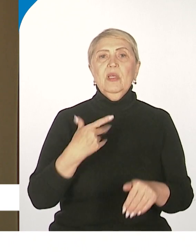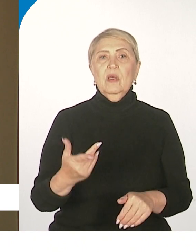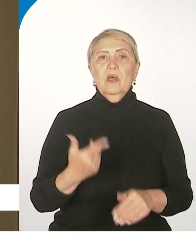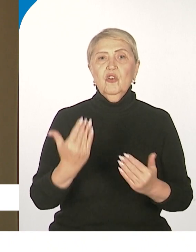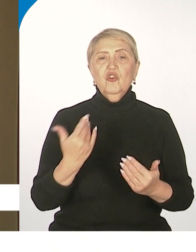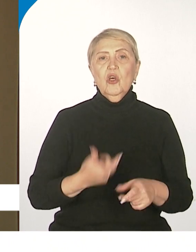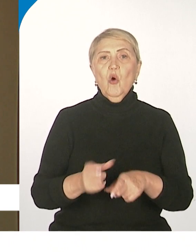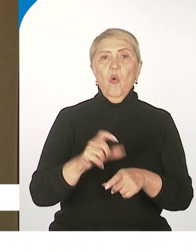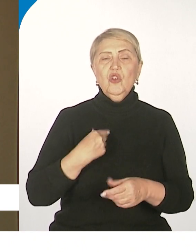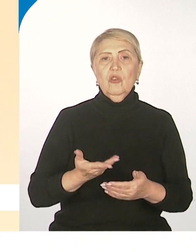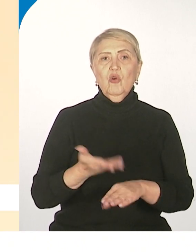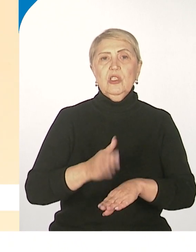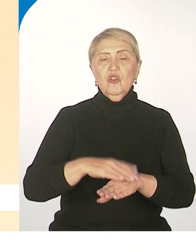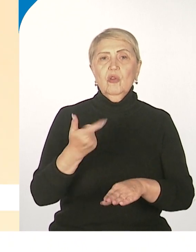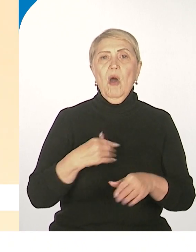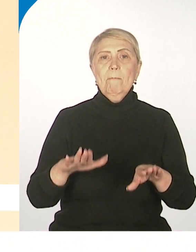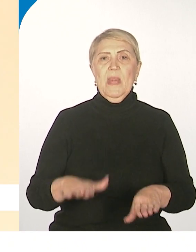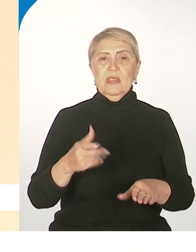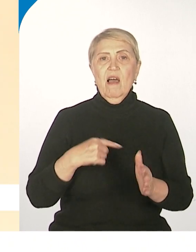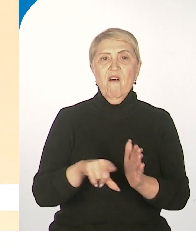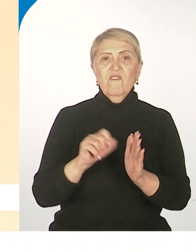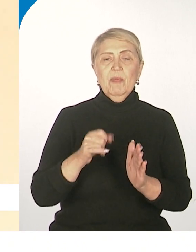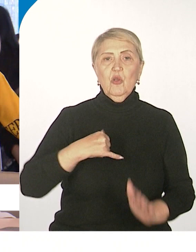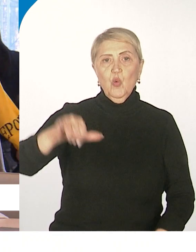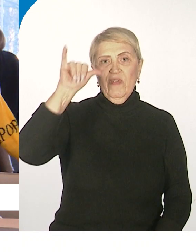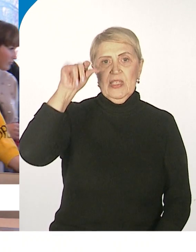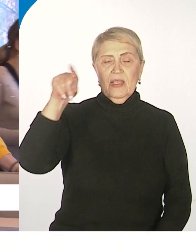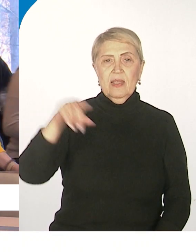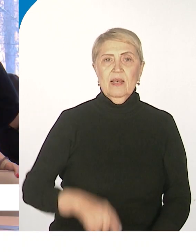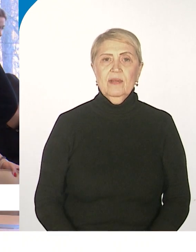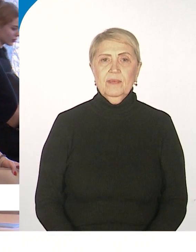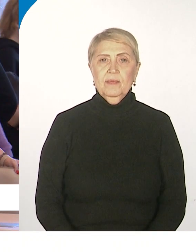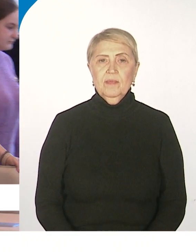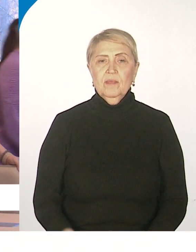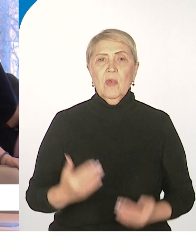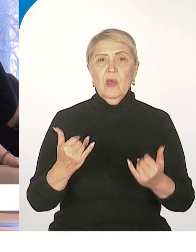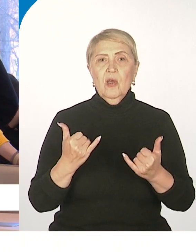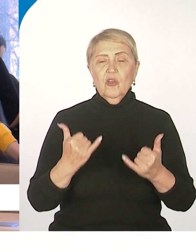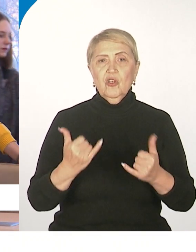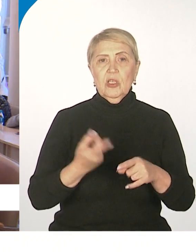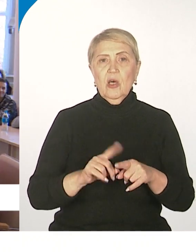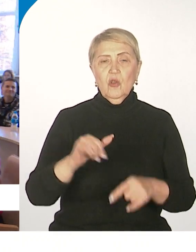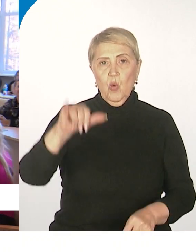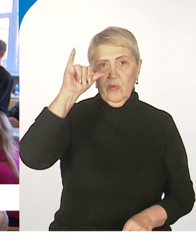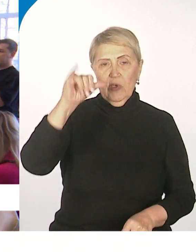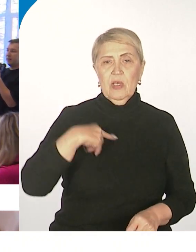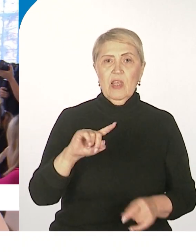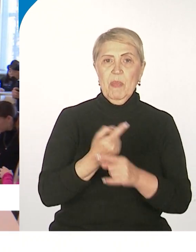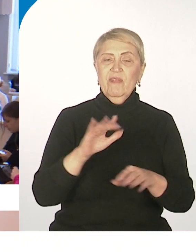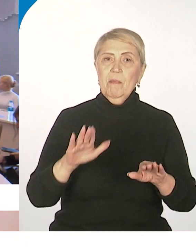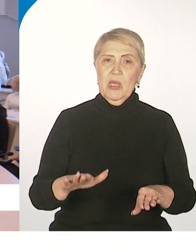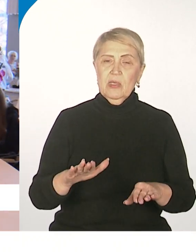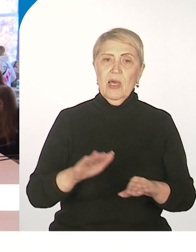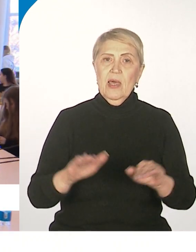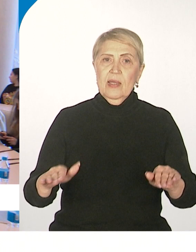не зная мест, выбрать университет. Но, если честно, этот университет пока вместе лидирует. Дети действительно